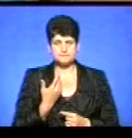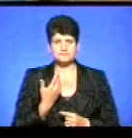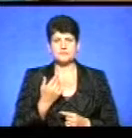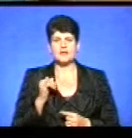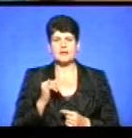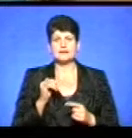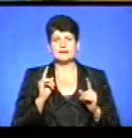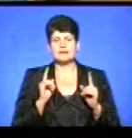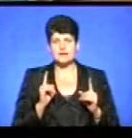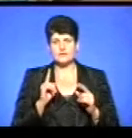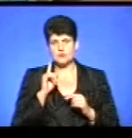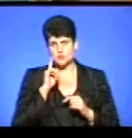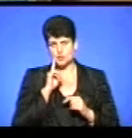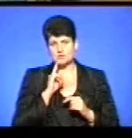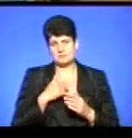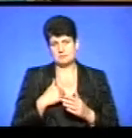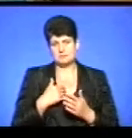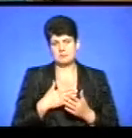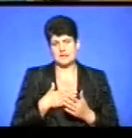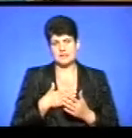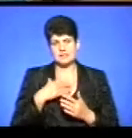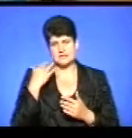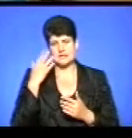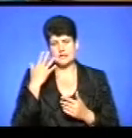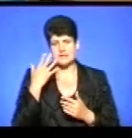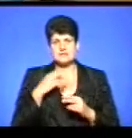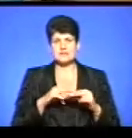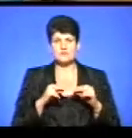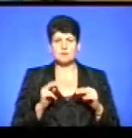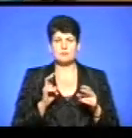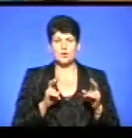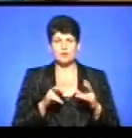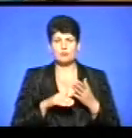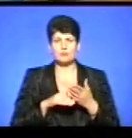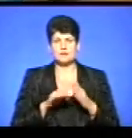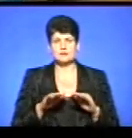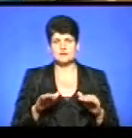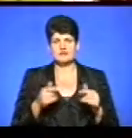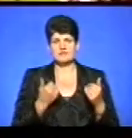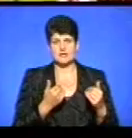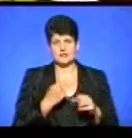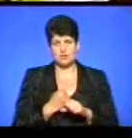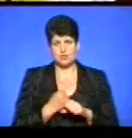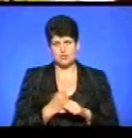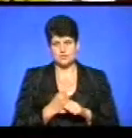І навіть зручно, мені здається, вчителю проходити і допомагати учням у їхній роботі.